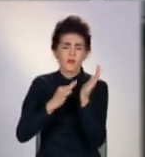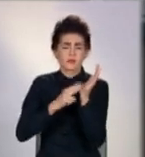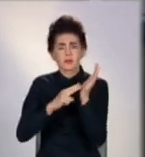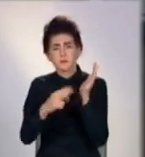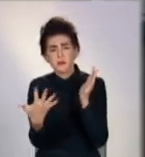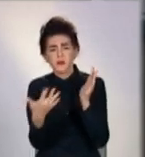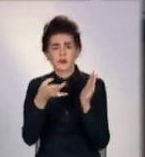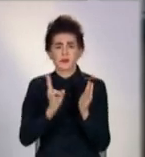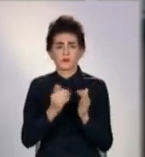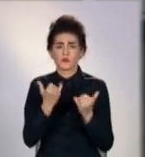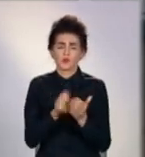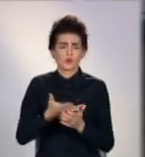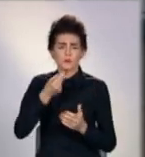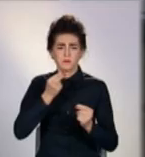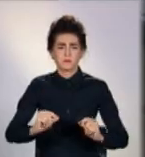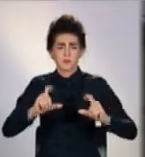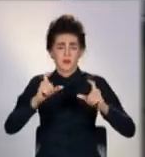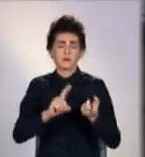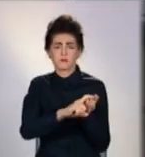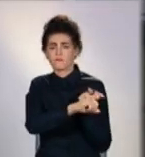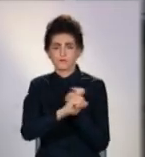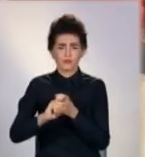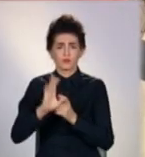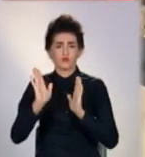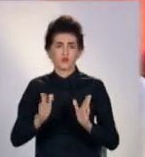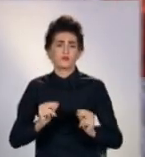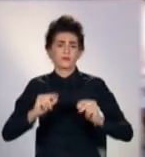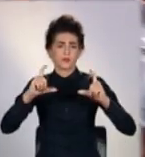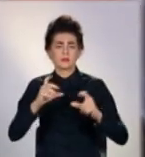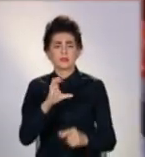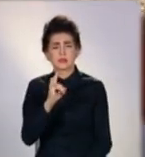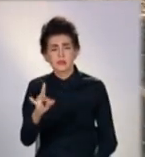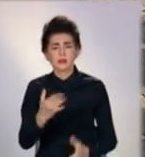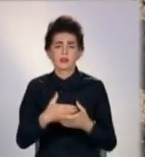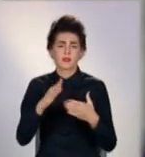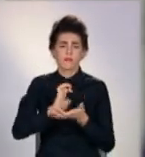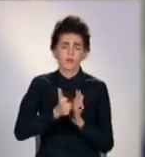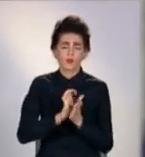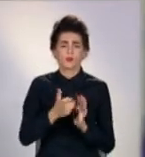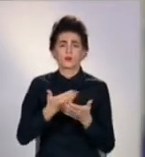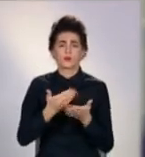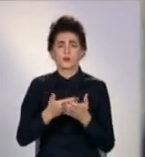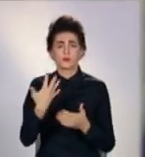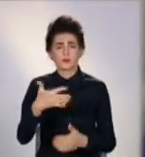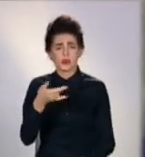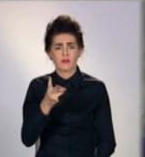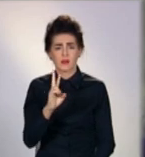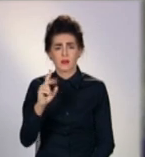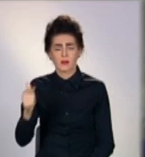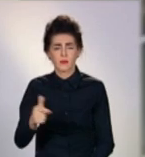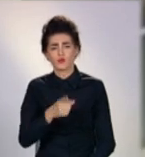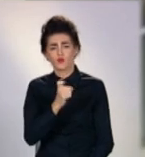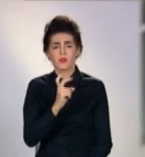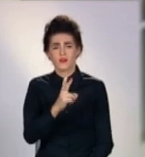гривень. Сир селяни продають по 50 гривень за кілограм. І 120